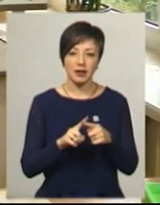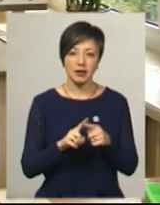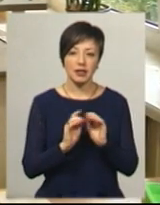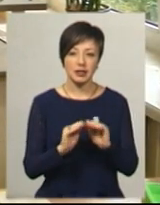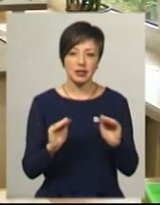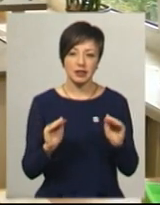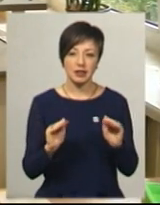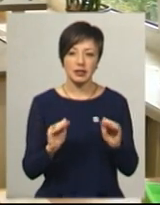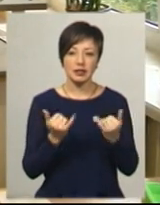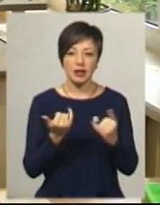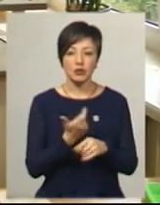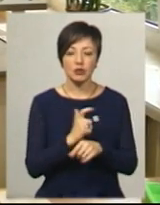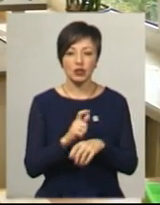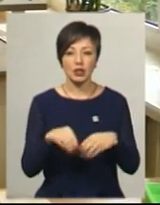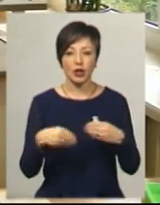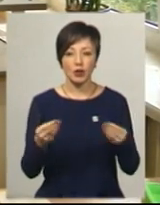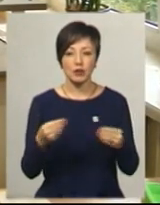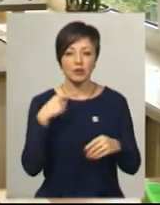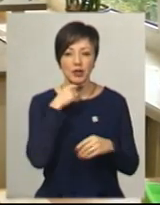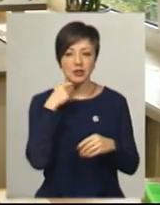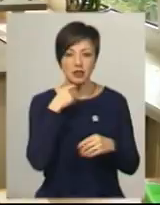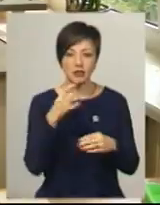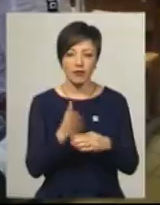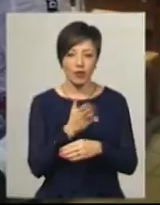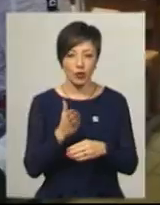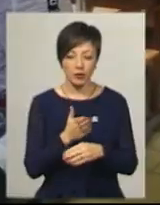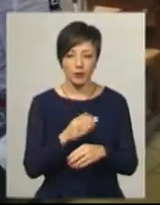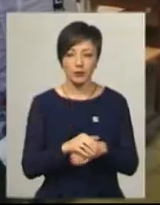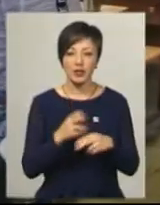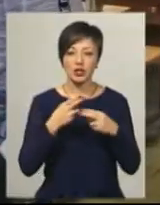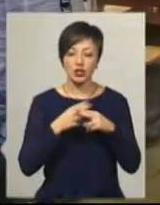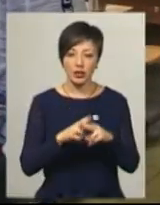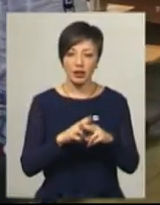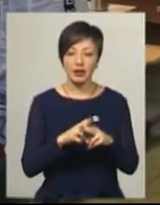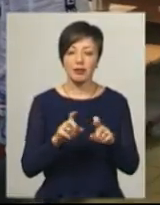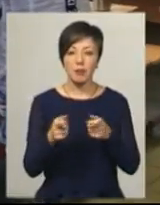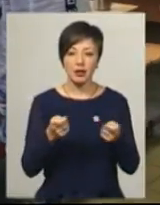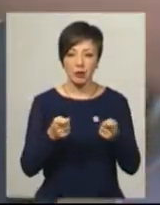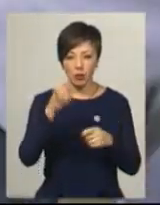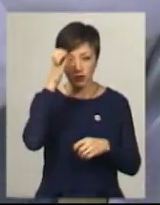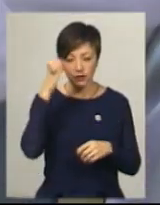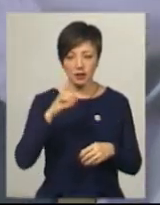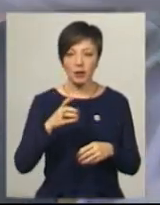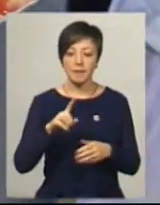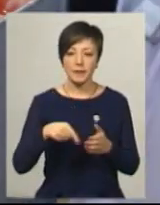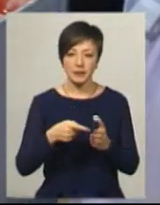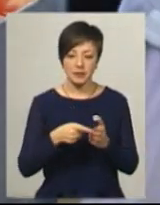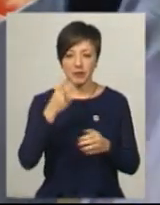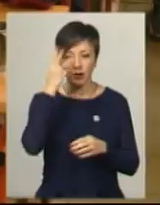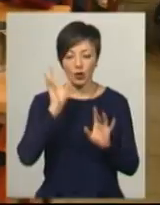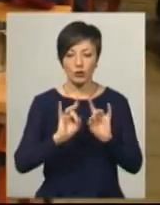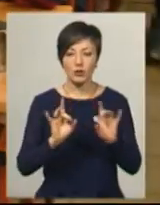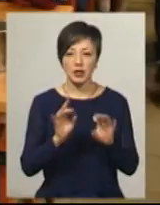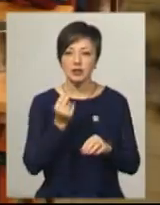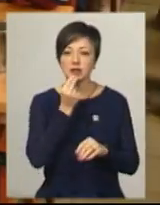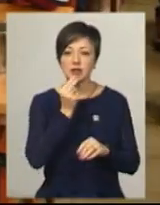діти зараз більше дають м'ясних виробів. Інженер-технолог департаменту освіти Хмельницького Олена Співок розповіла,